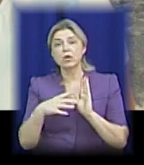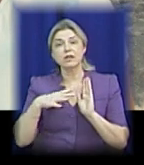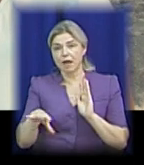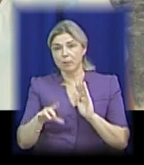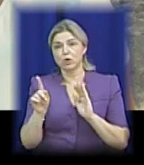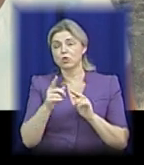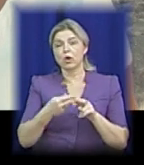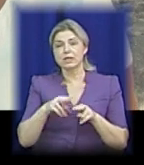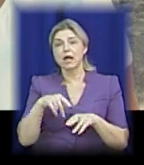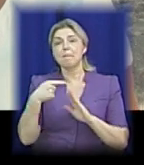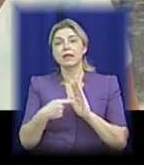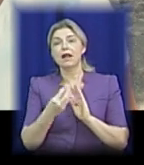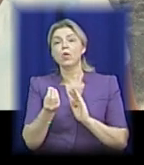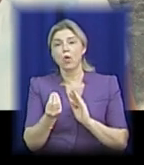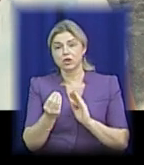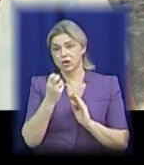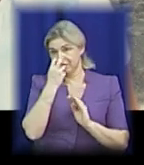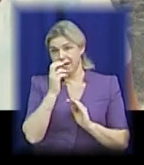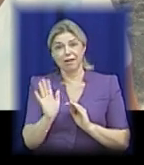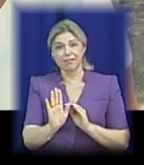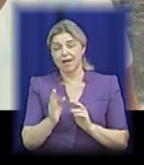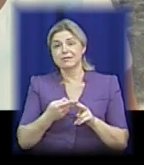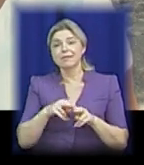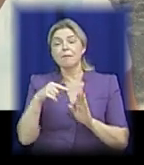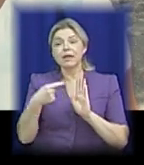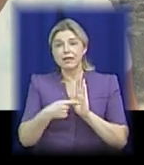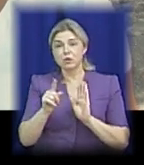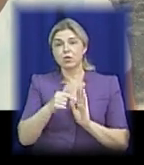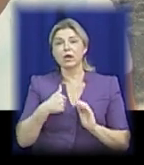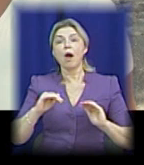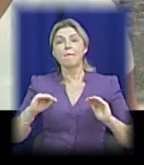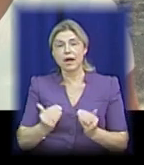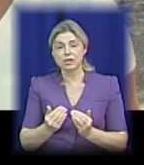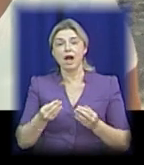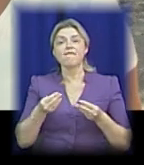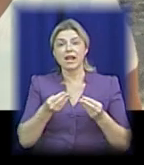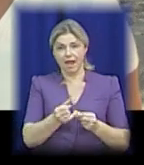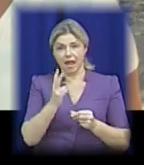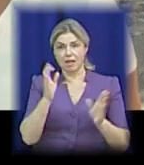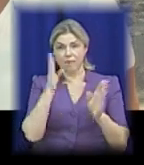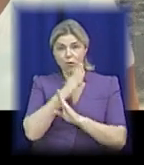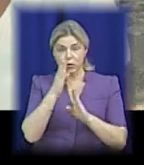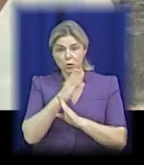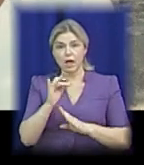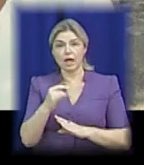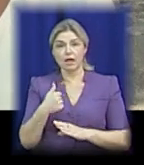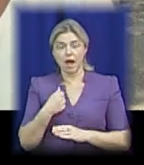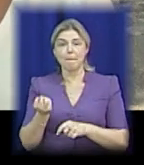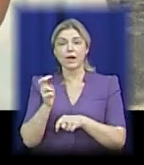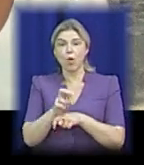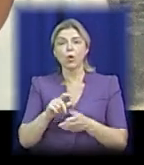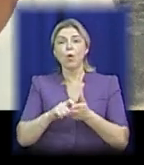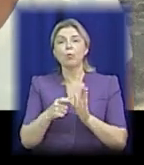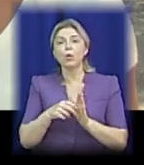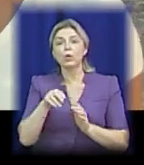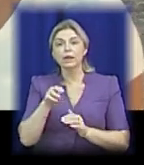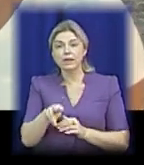що це питання грошей. Це було питання того, що я зменшую свій вплив на довкілля, і я приходила в пункт прийому,